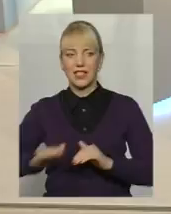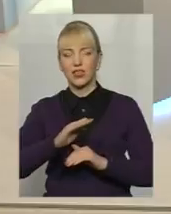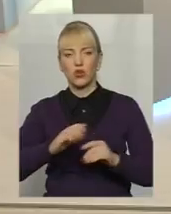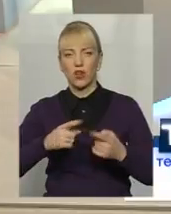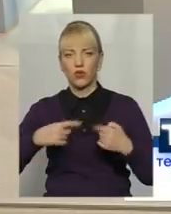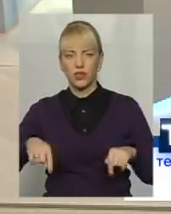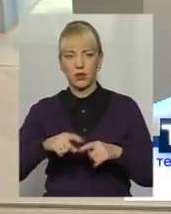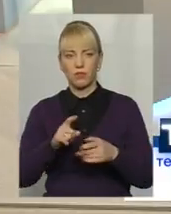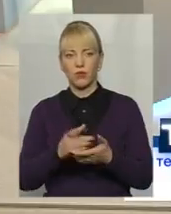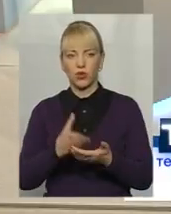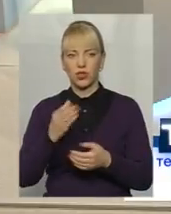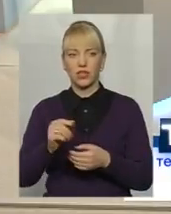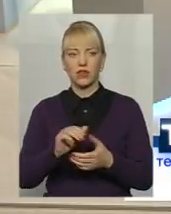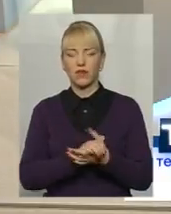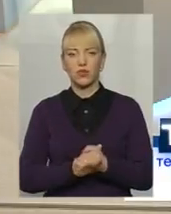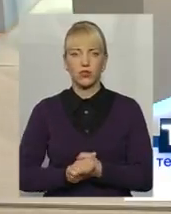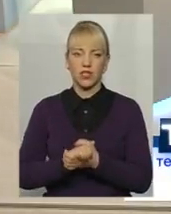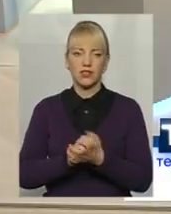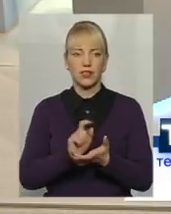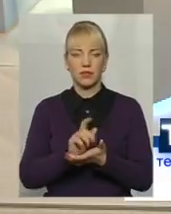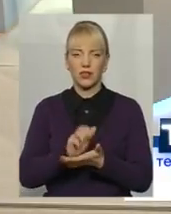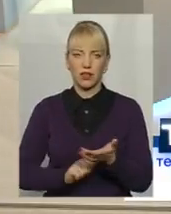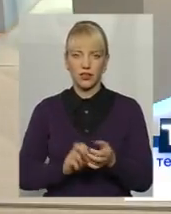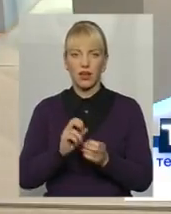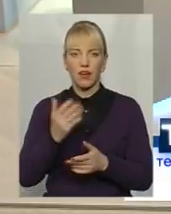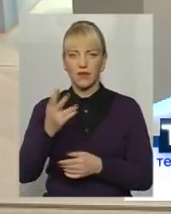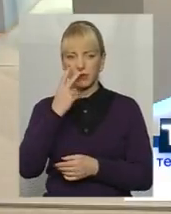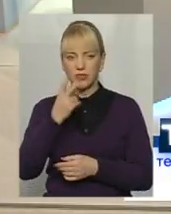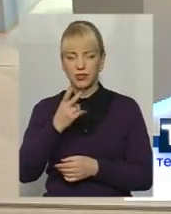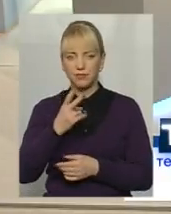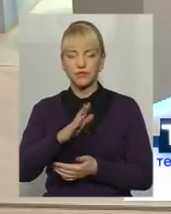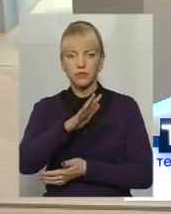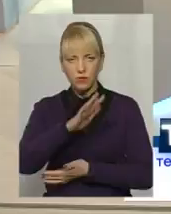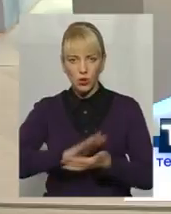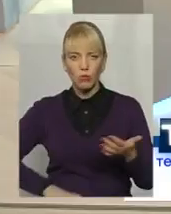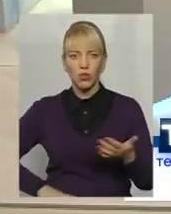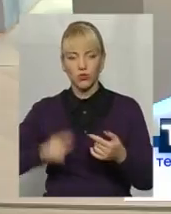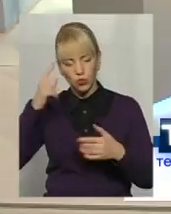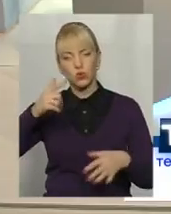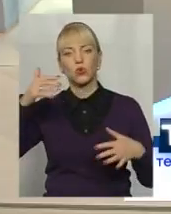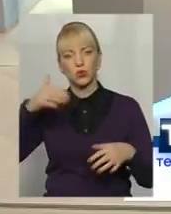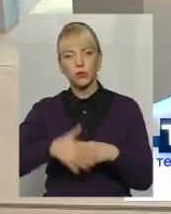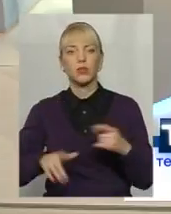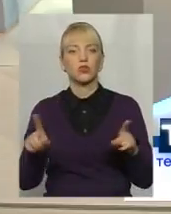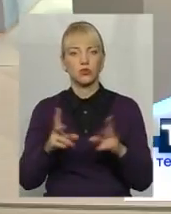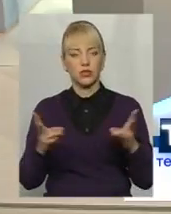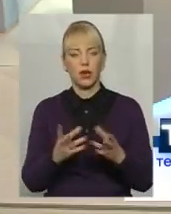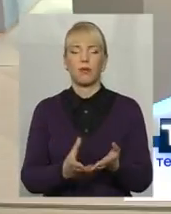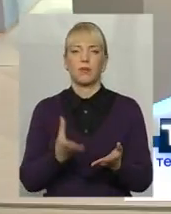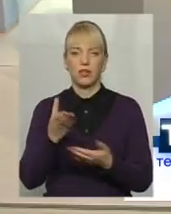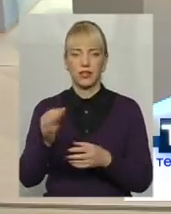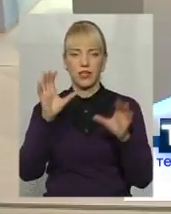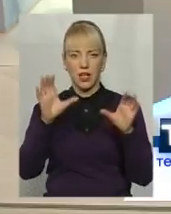відділення платників, асоціації платників податків. Як ви бачите подальше, ну, зрозуміло, треба платити легальну